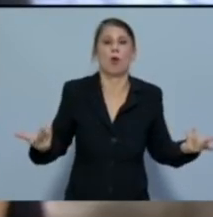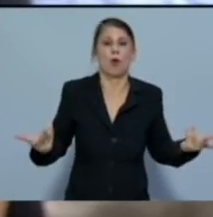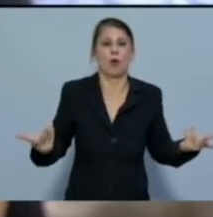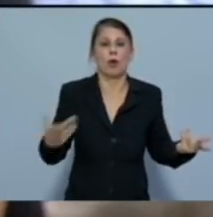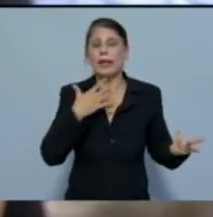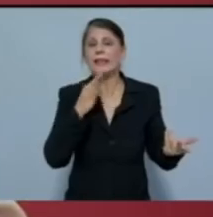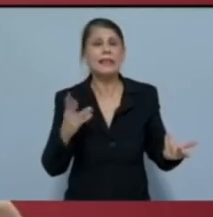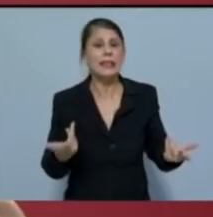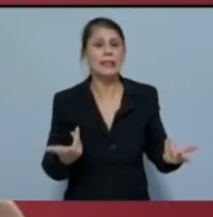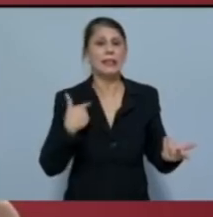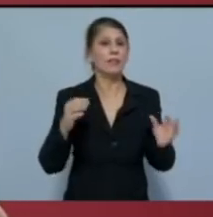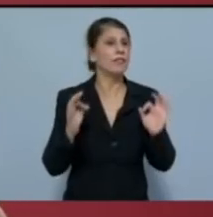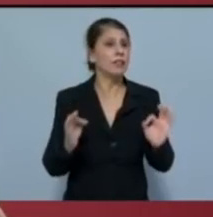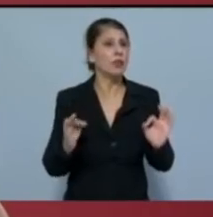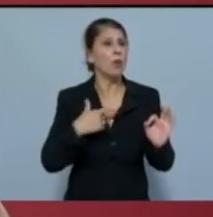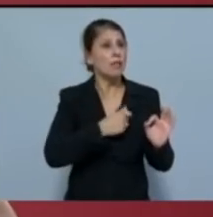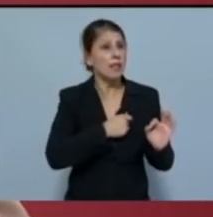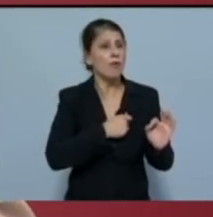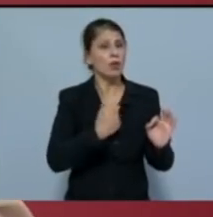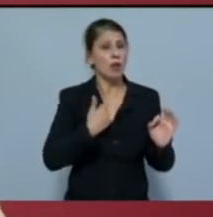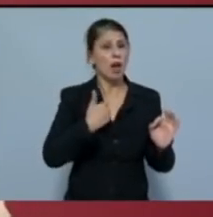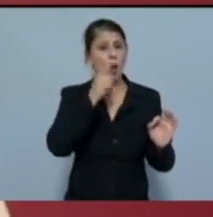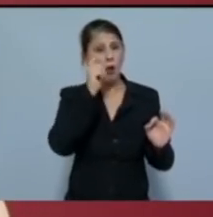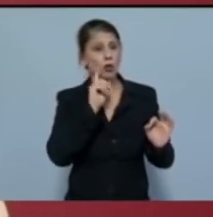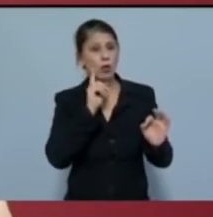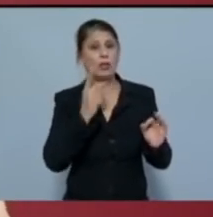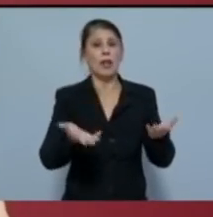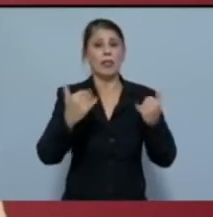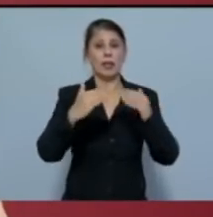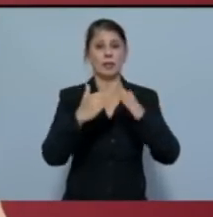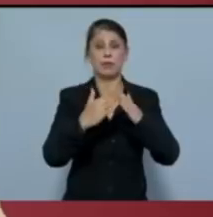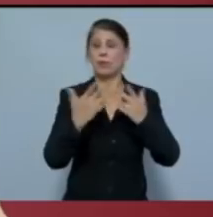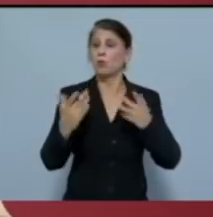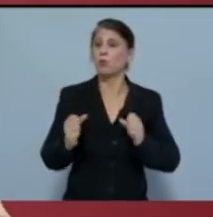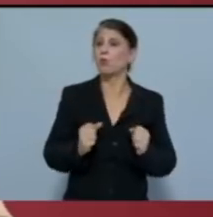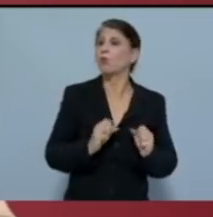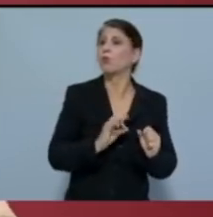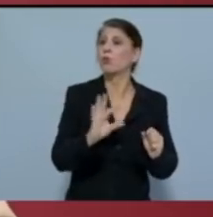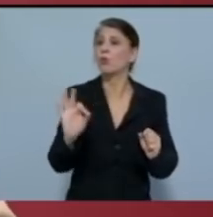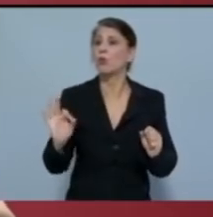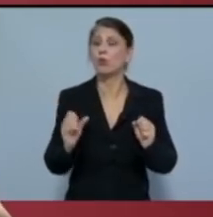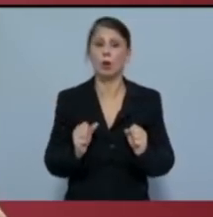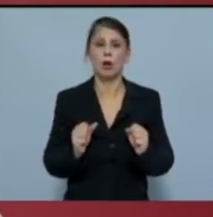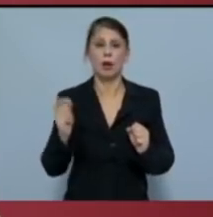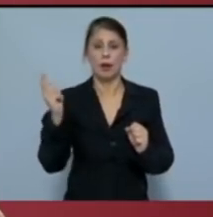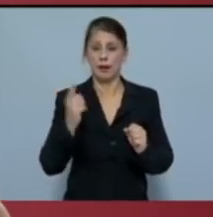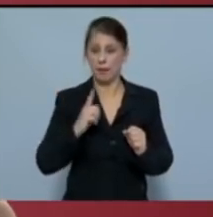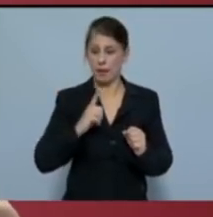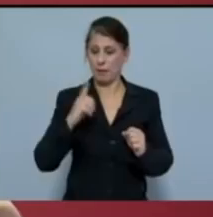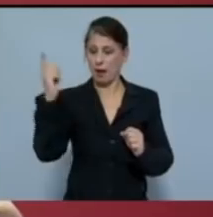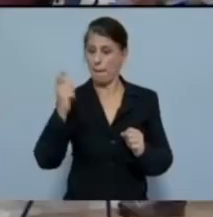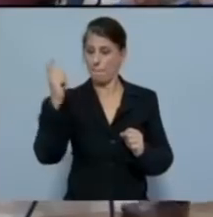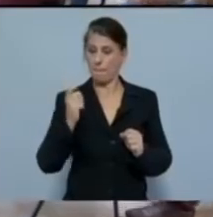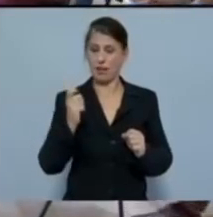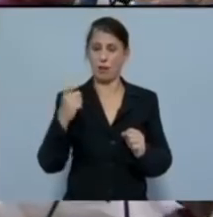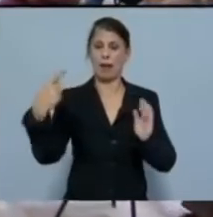φυσιολογικό ένας νέος, μια νέα, να μην έχει σπίτι να μείνει και να περιμένει ένα επίδομα κάποιων ευρώ το χρόνο σαν